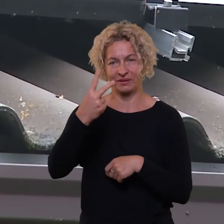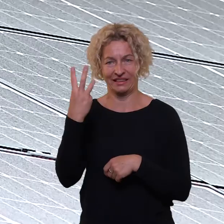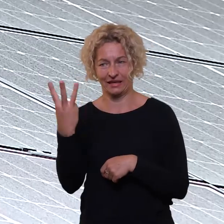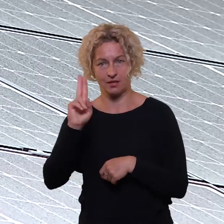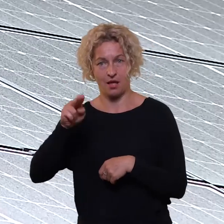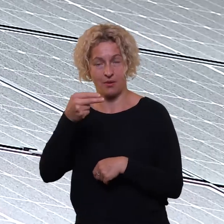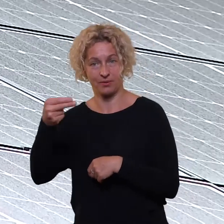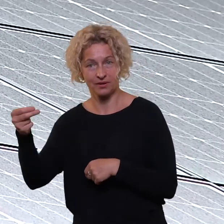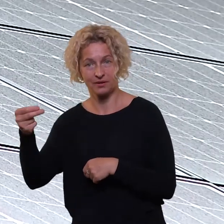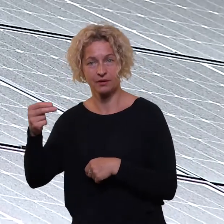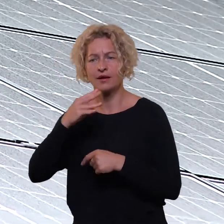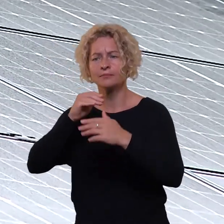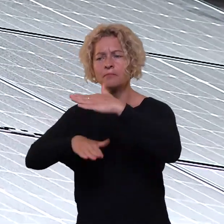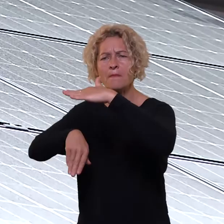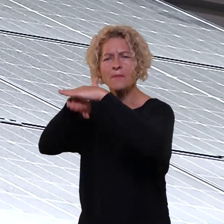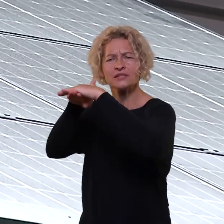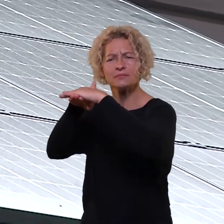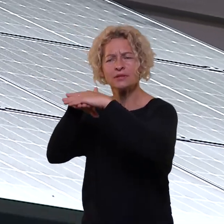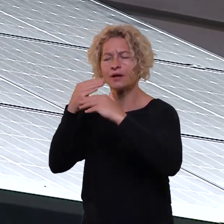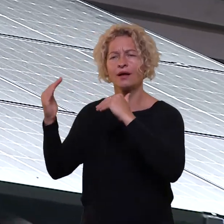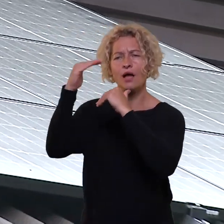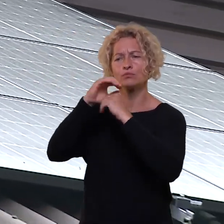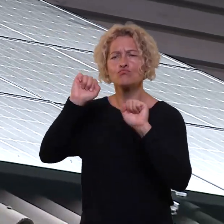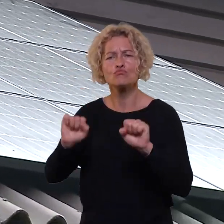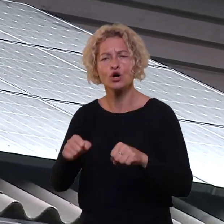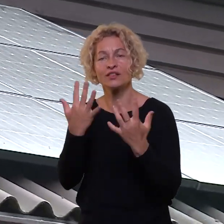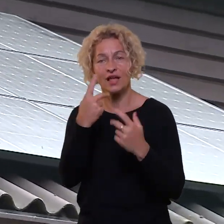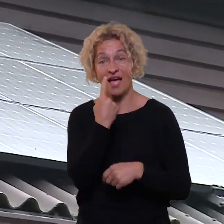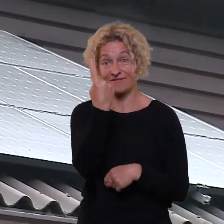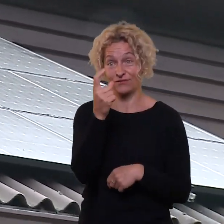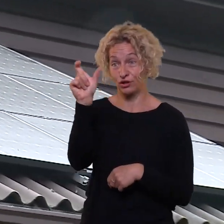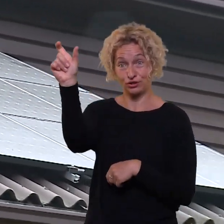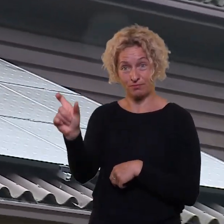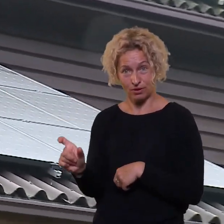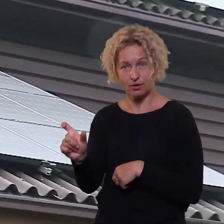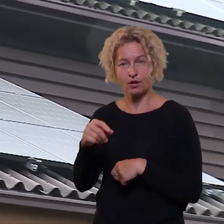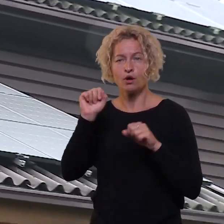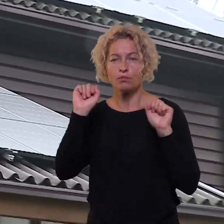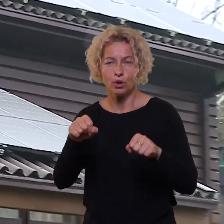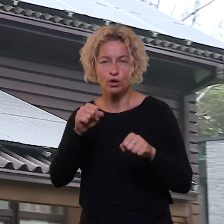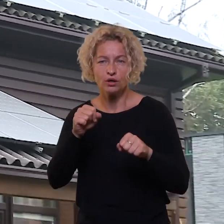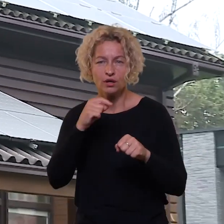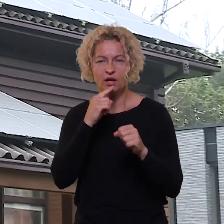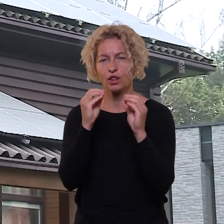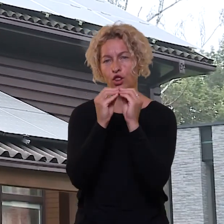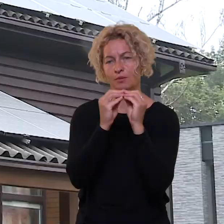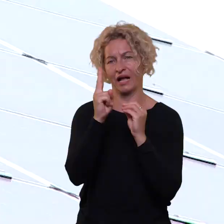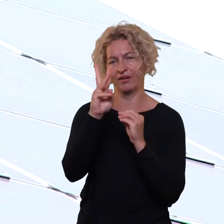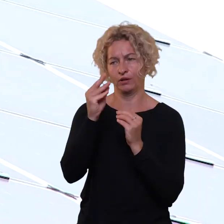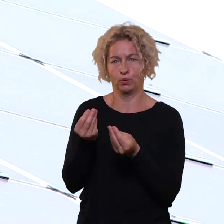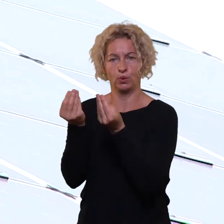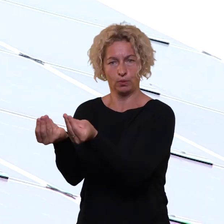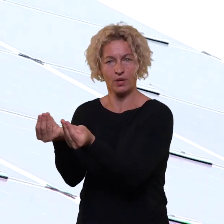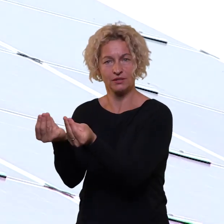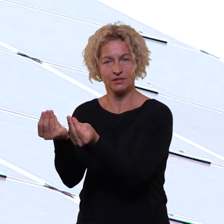323 eurus. Ir maksimali išmoka vienam asmeniui gali siekti už